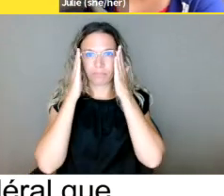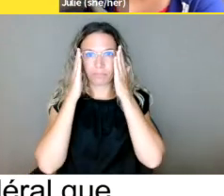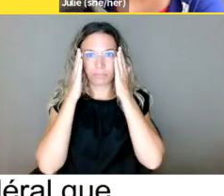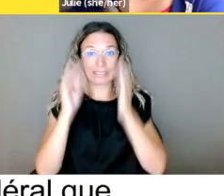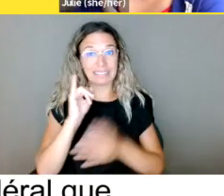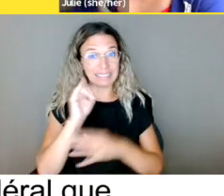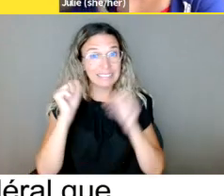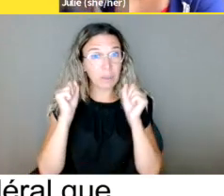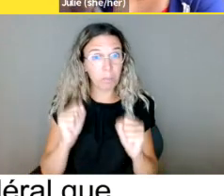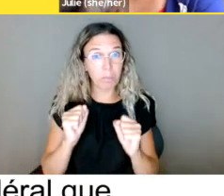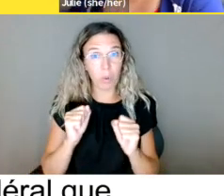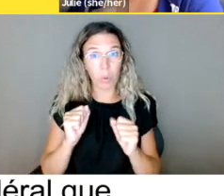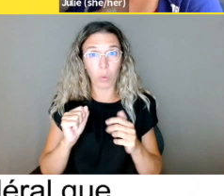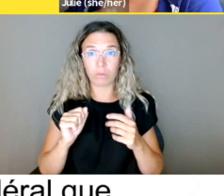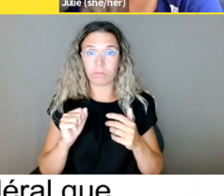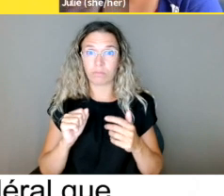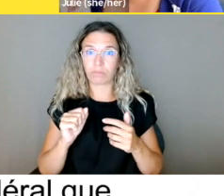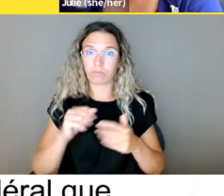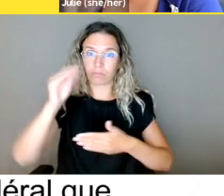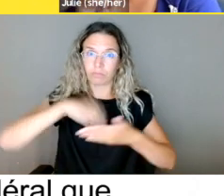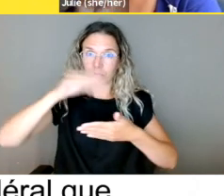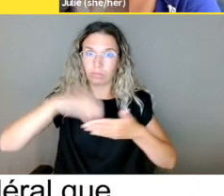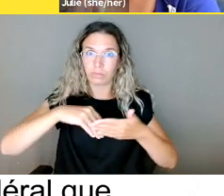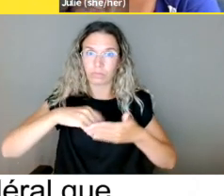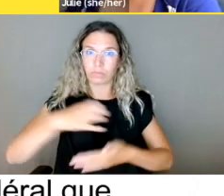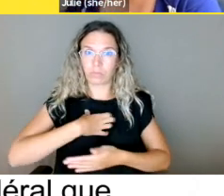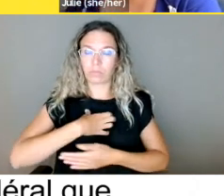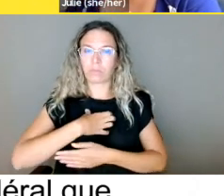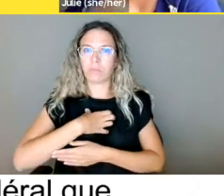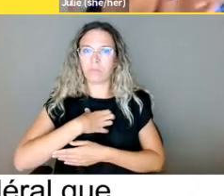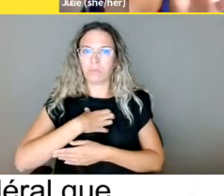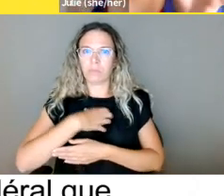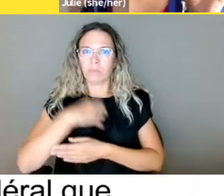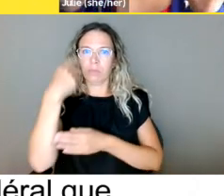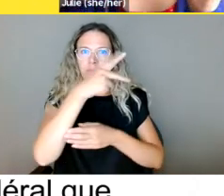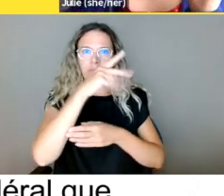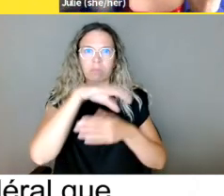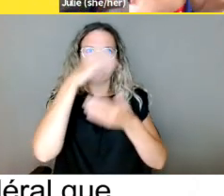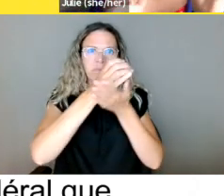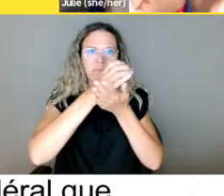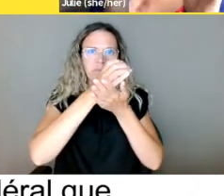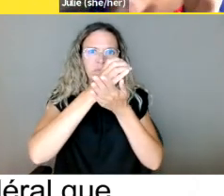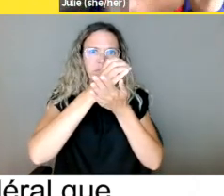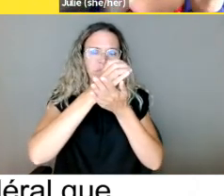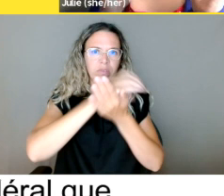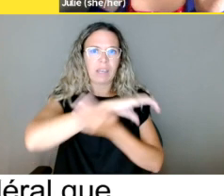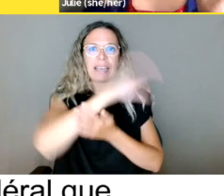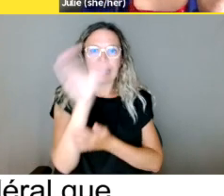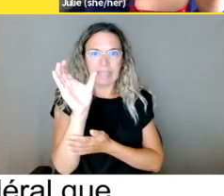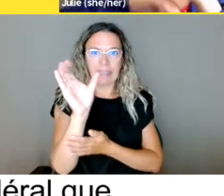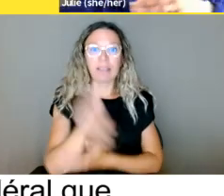qu'on a deux choses à prouver pour pouvoir porter plainte. Donc,'est pour ça que si ça peut tomber